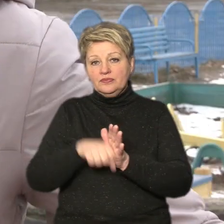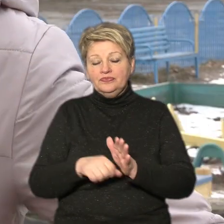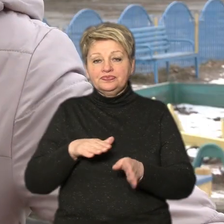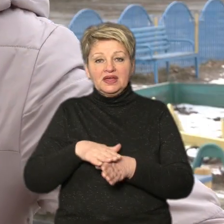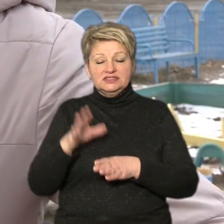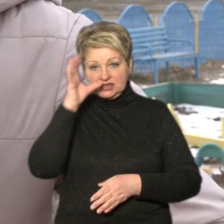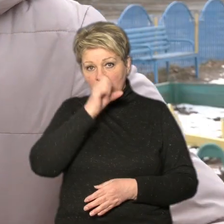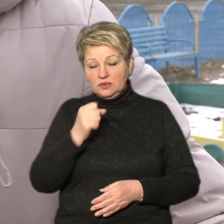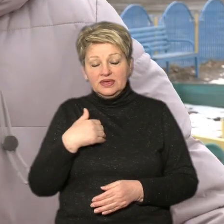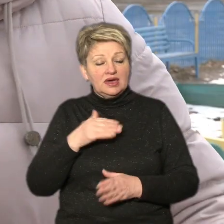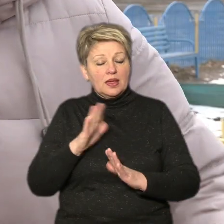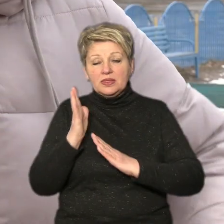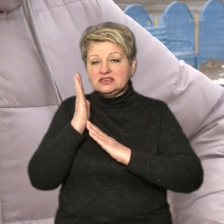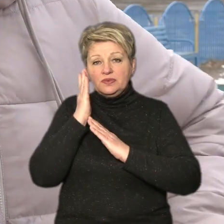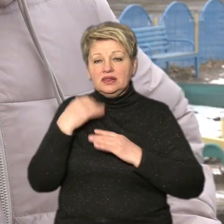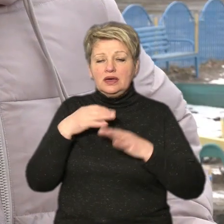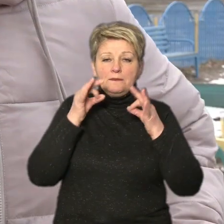не спала, я проплакала.